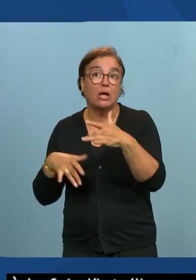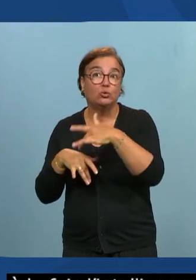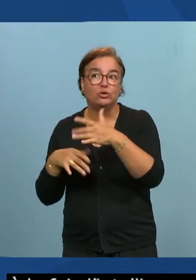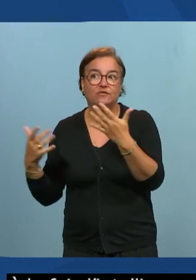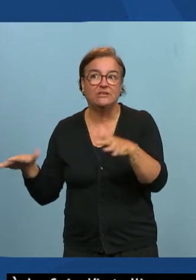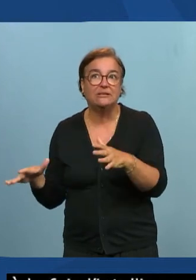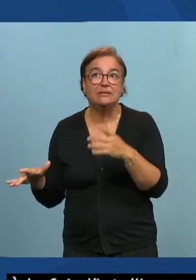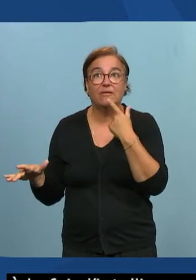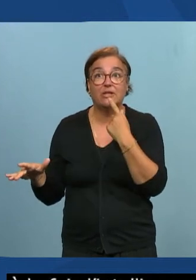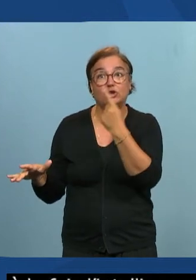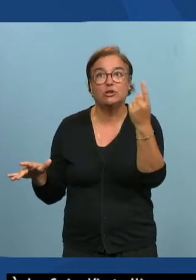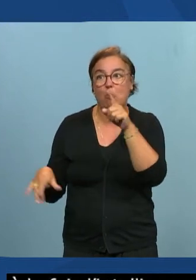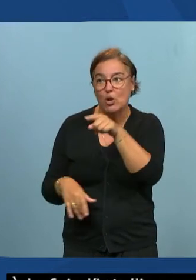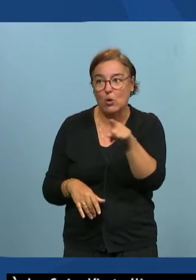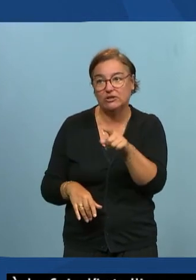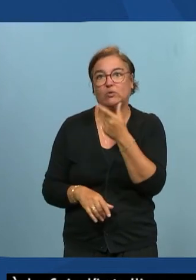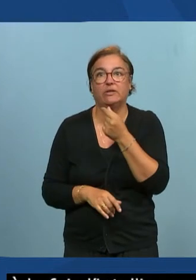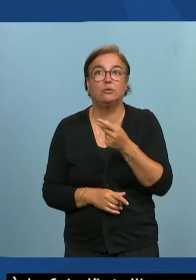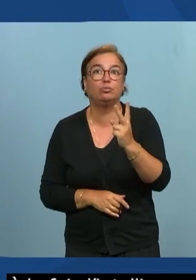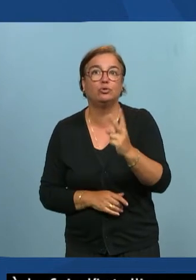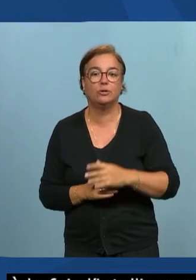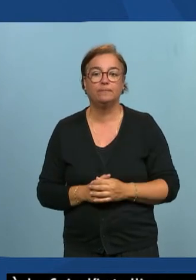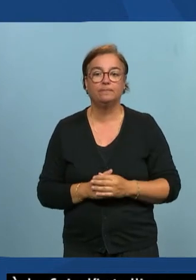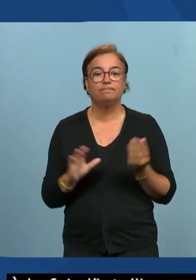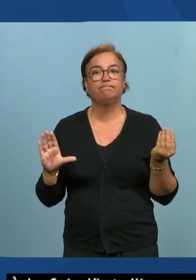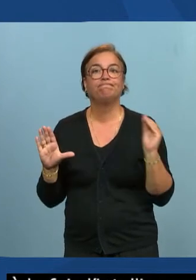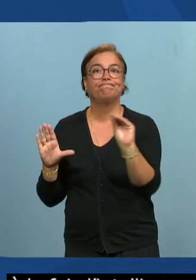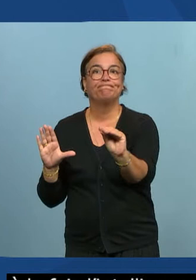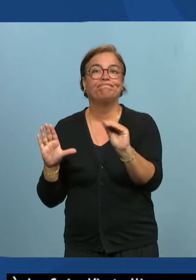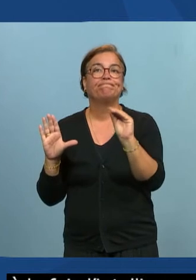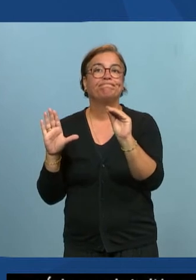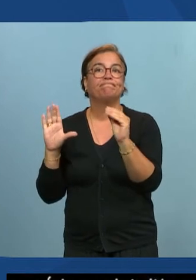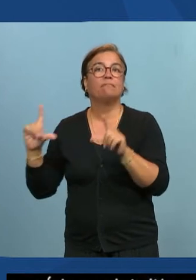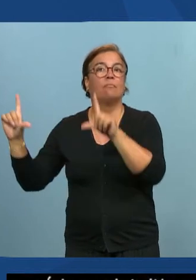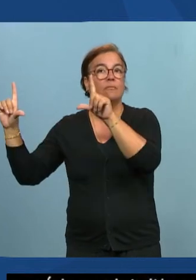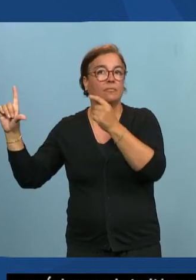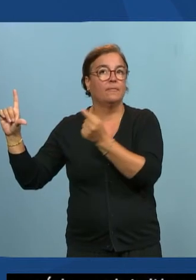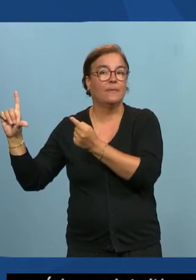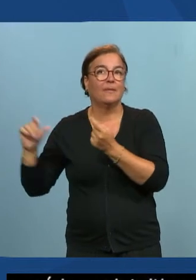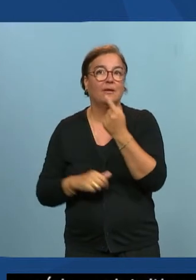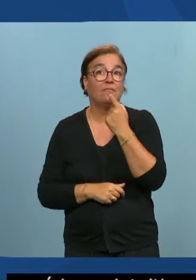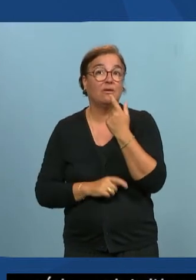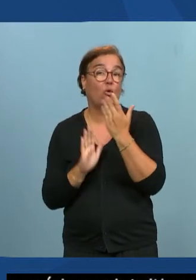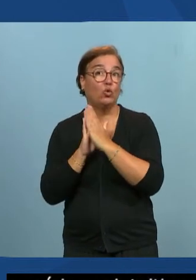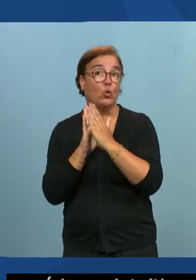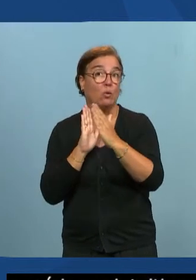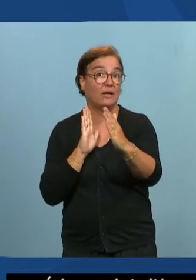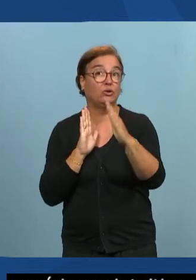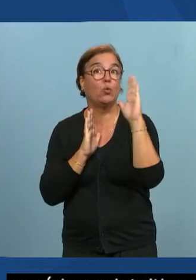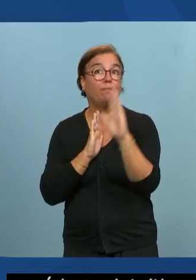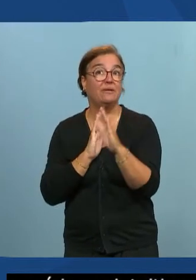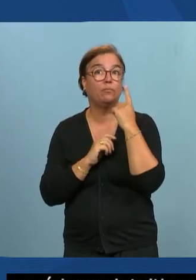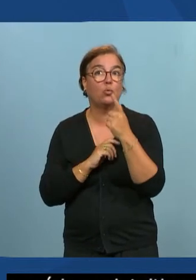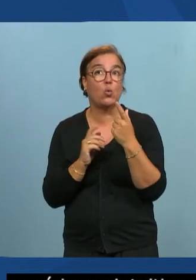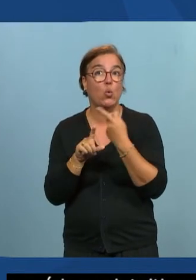il vous reste une obligation à faire et je vous ai mis une documentation qui permet de lister tous les outils tous les